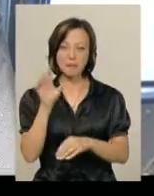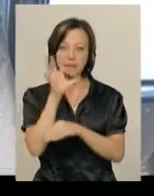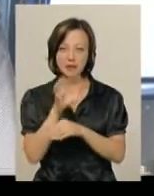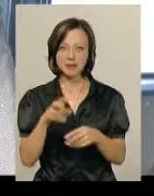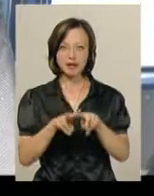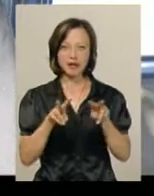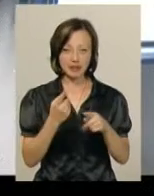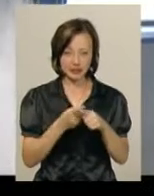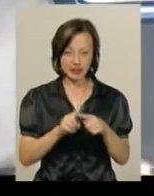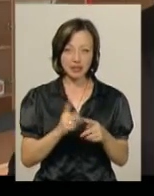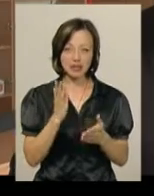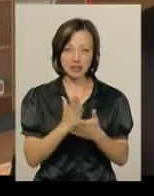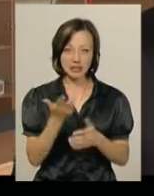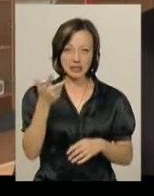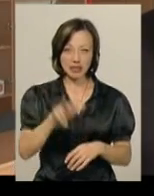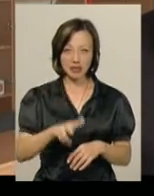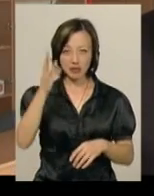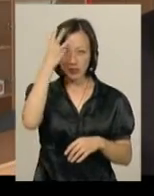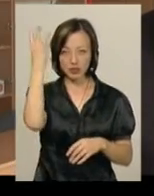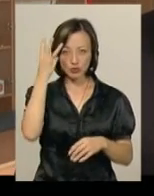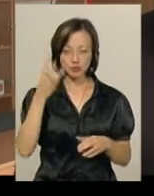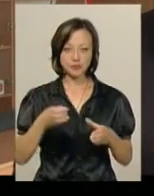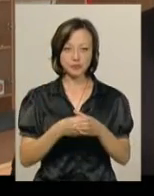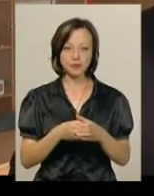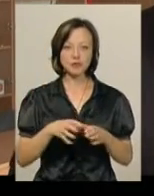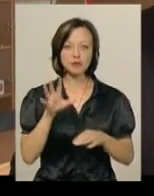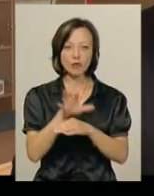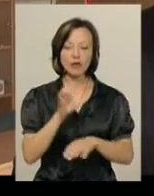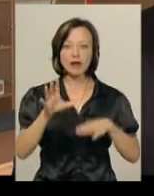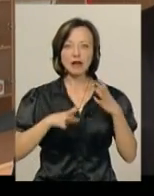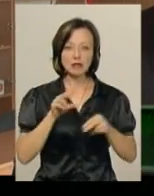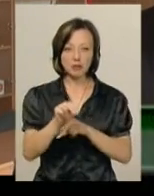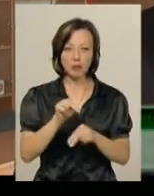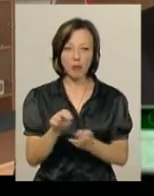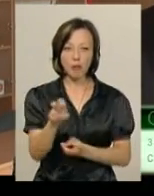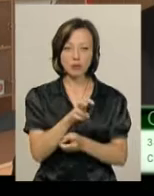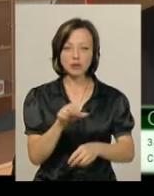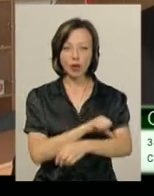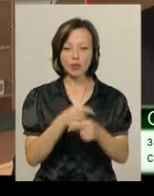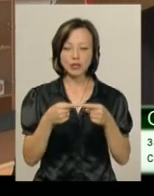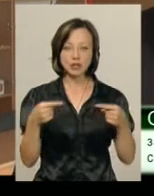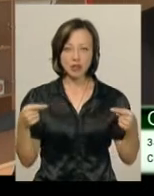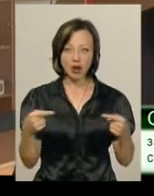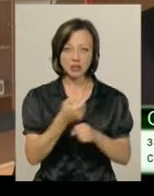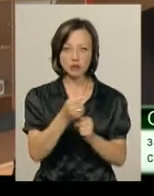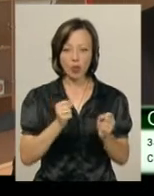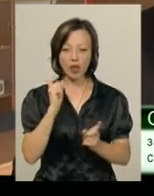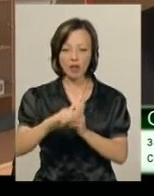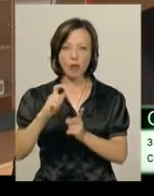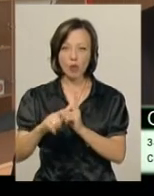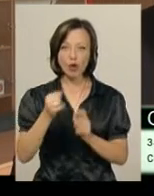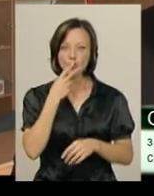Три таких команди є у Хмельницькому. Собаки, які натреновані на пошук наркотичних засобів, зброї, набоїв та